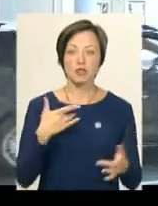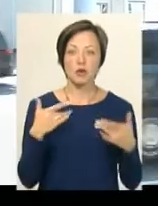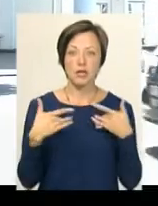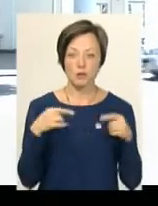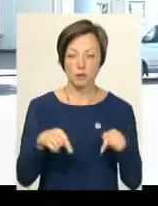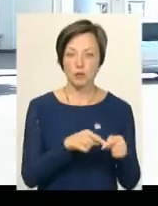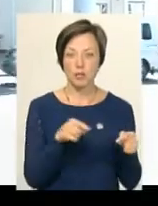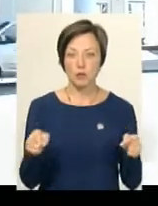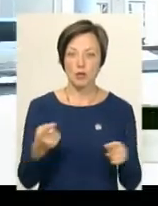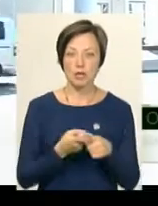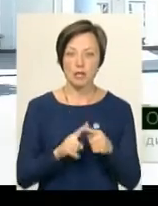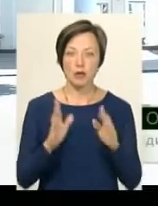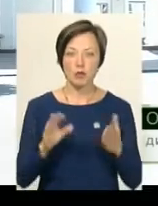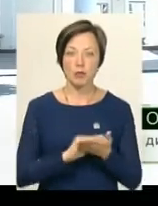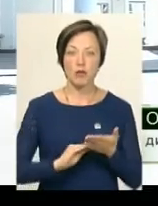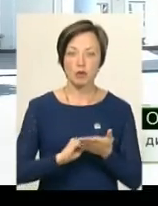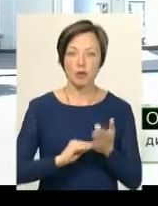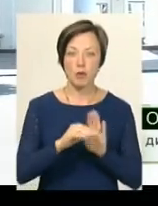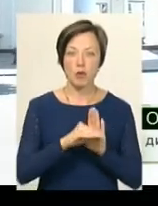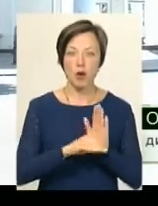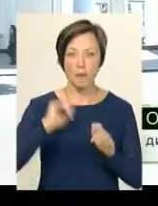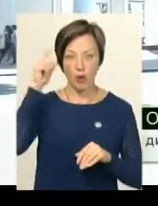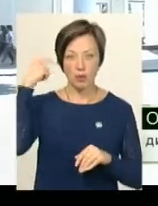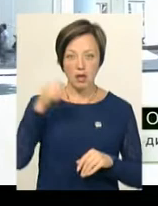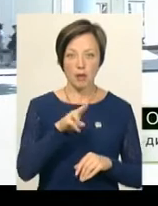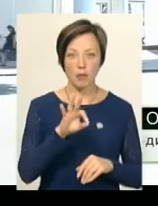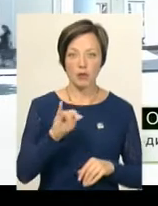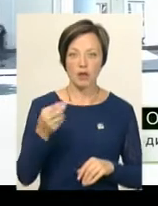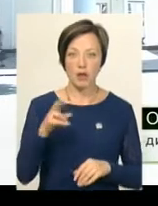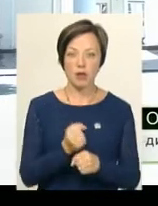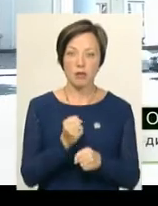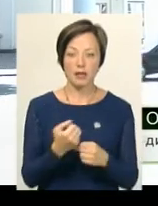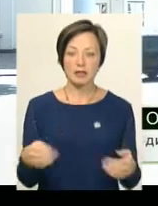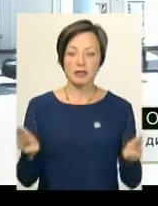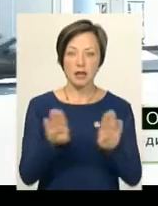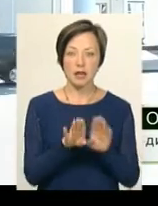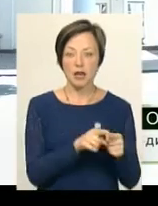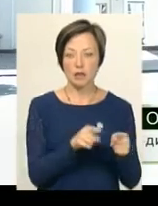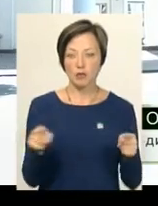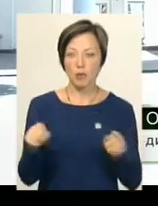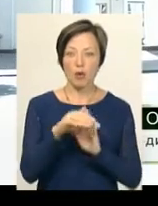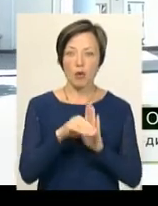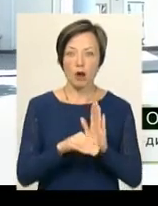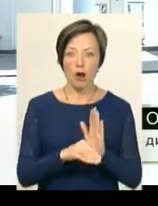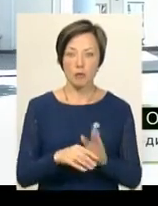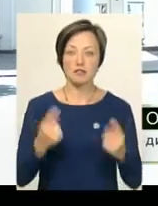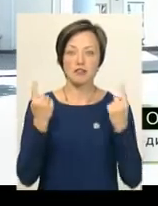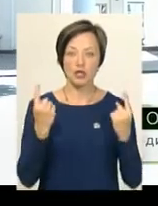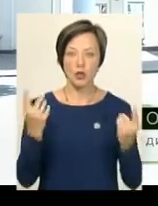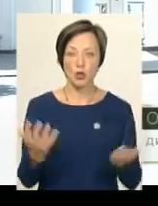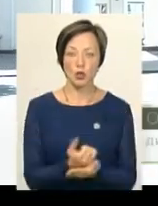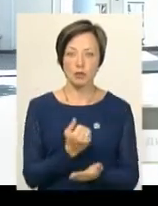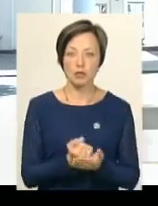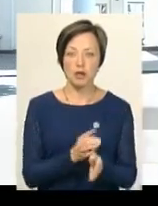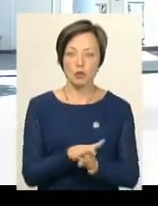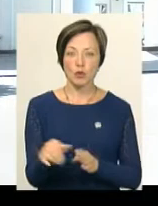в цьому сезоні – це буде повтор програми «Козаків Поділля», яку ми робили на закриття сезону. Програма пройшла з величезним успіхом, з